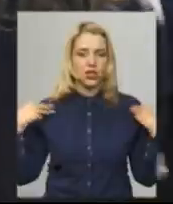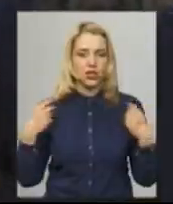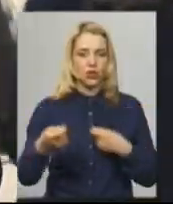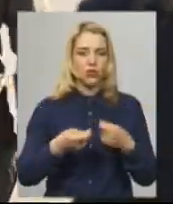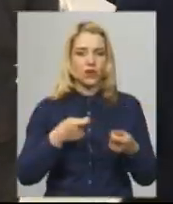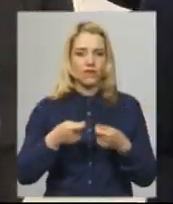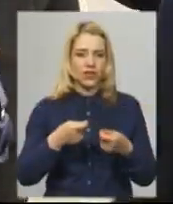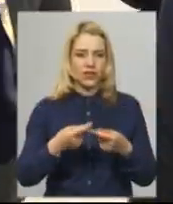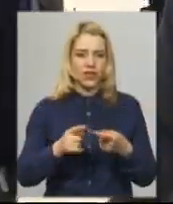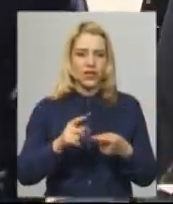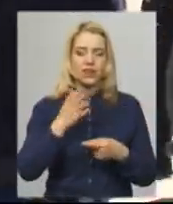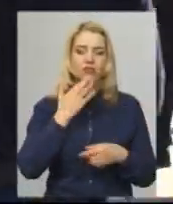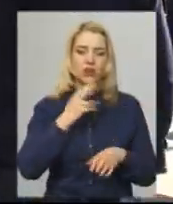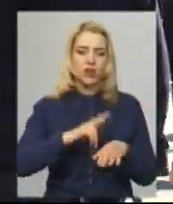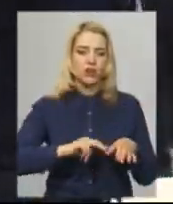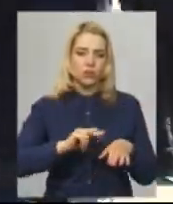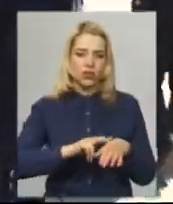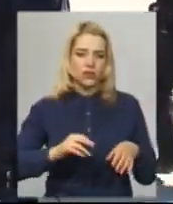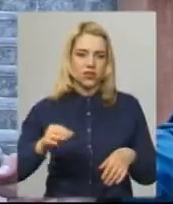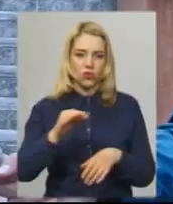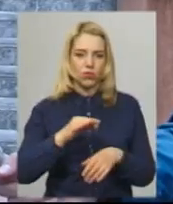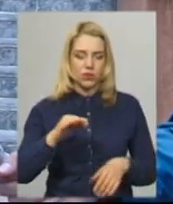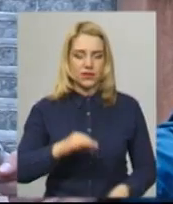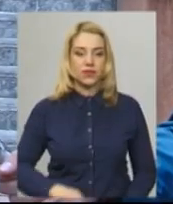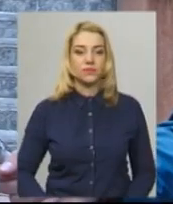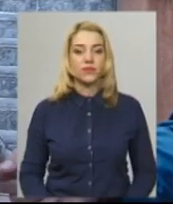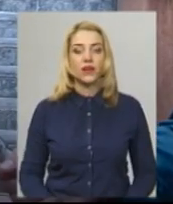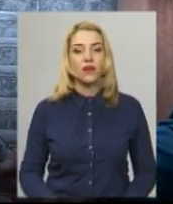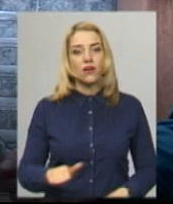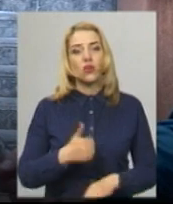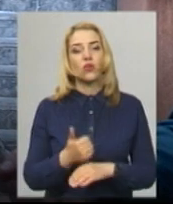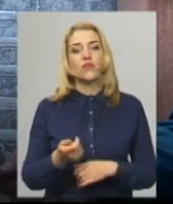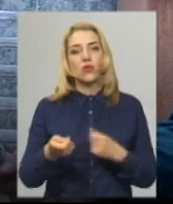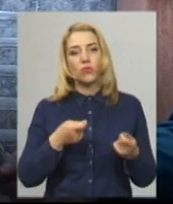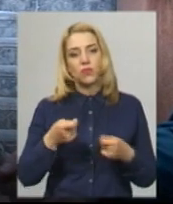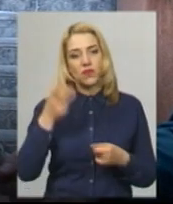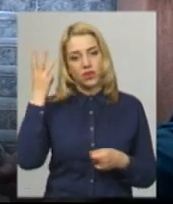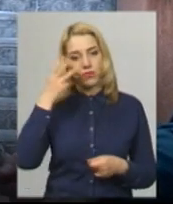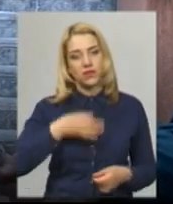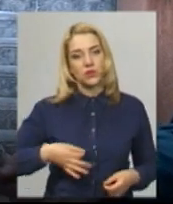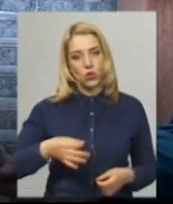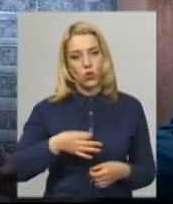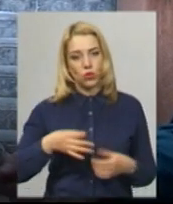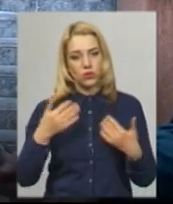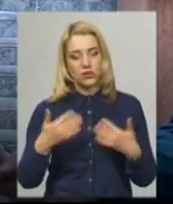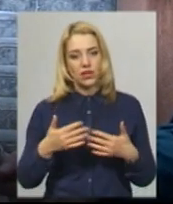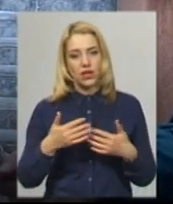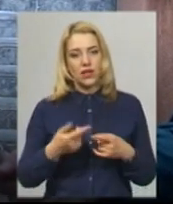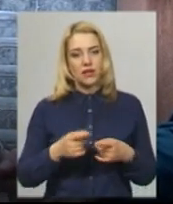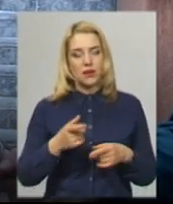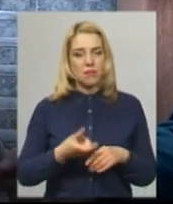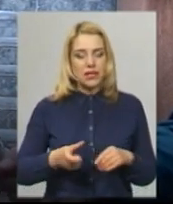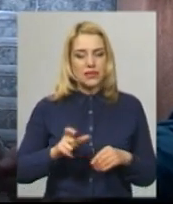превентивної діяльності Національної поліції в області Тарас Гоменюк. Головним управління Національної поліції Хмельницької області вже то максимальних